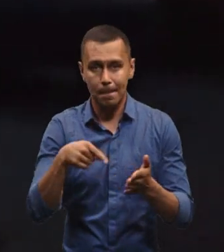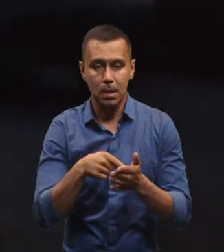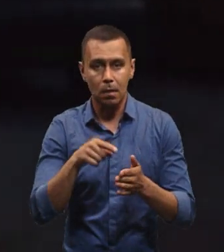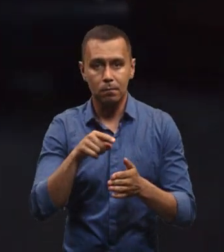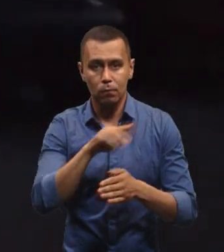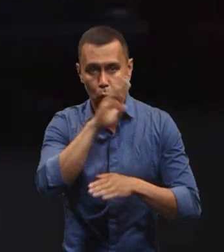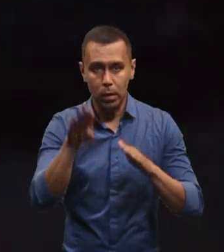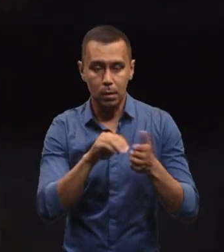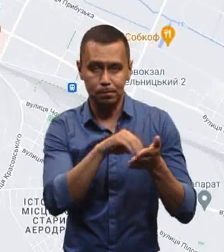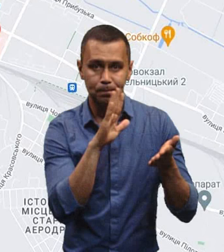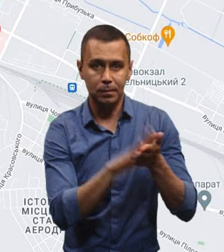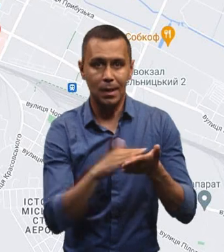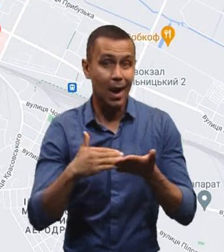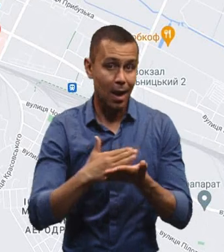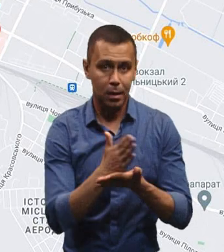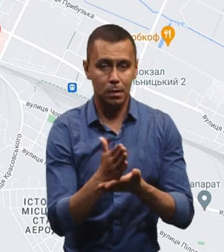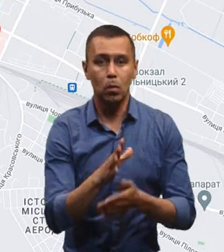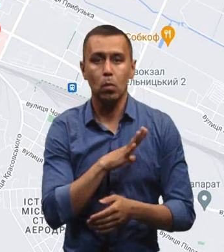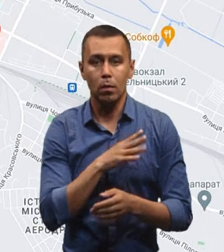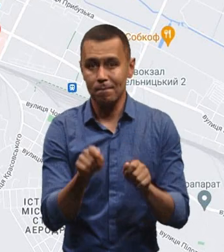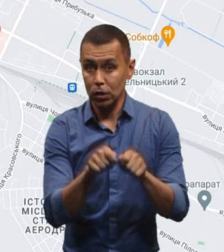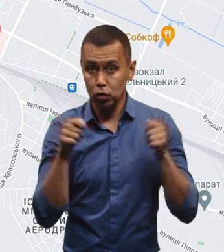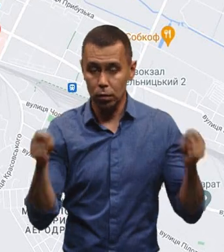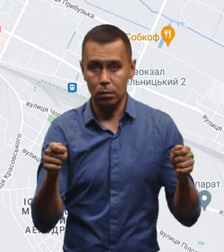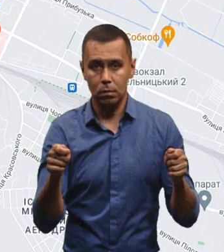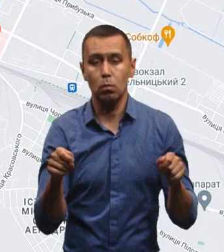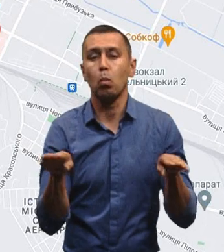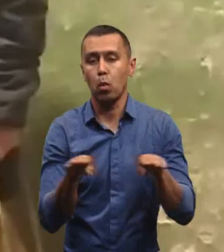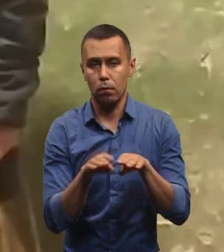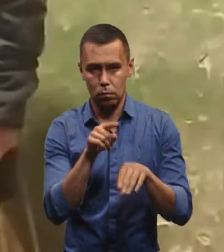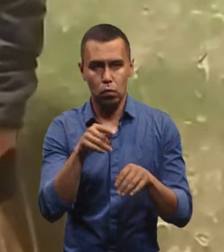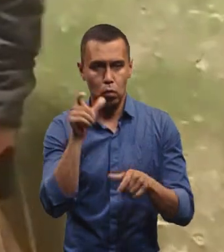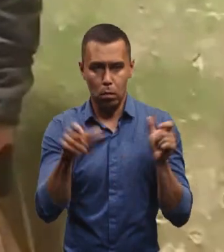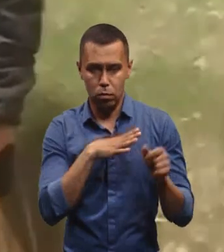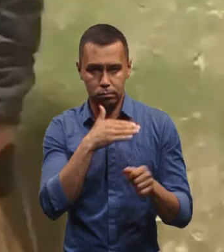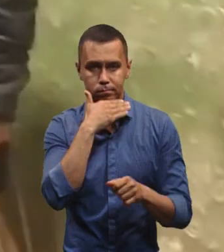укриттях, позначених на інтерактивній карті, було відчинено і порівняно людно.